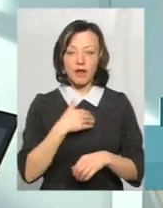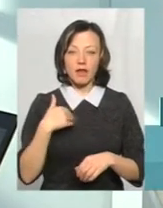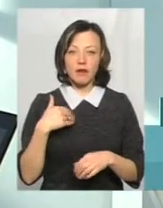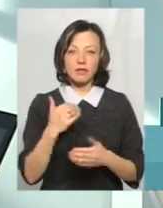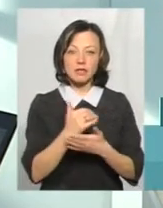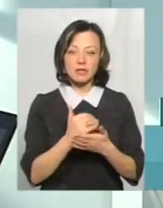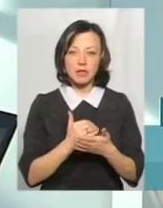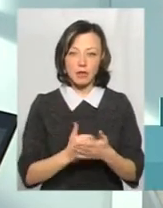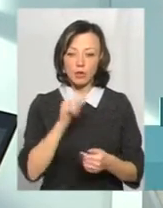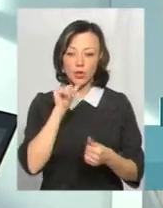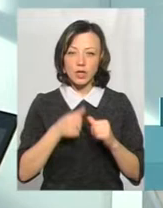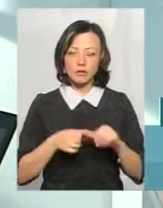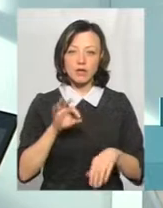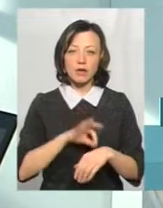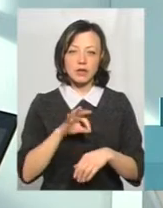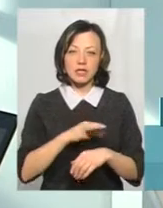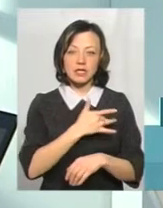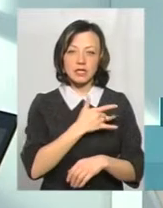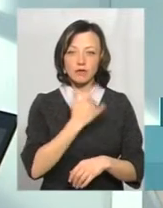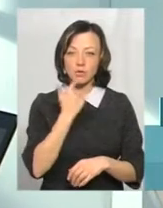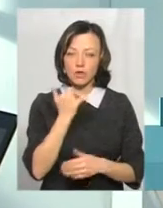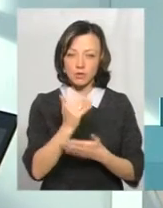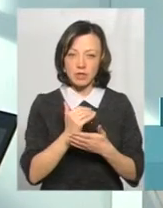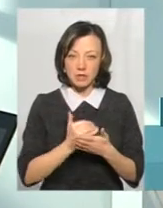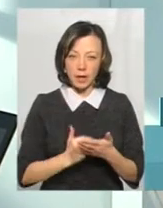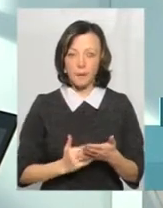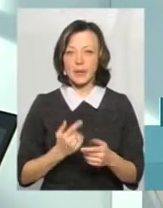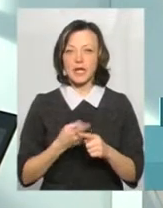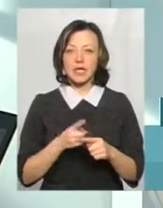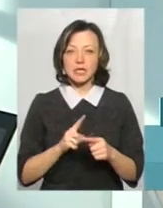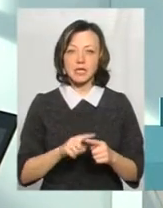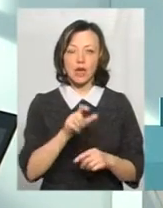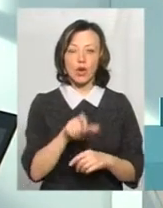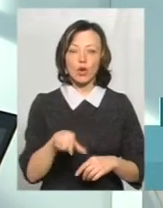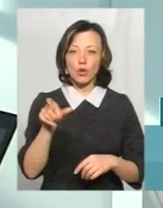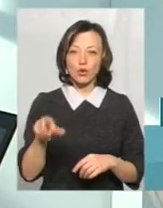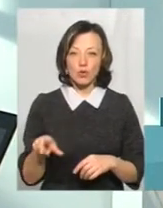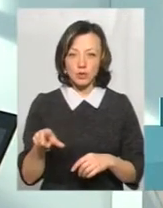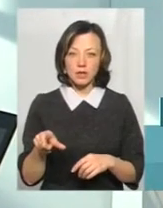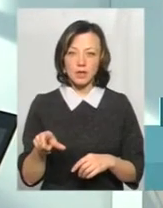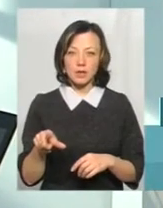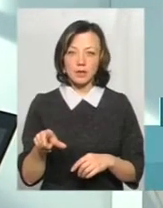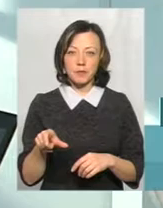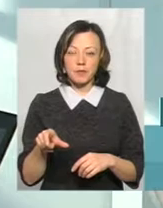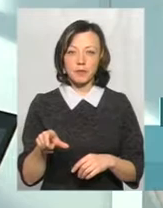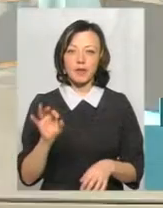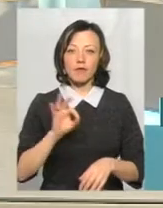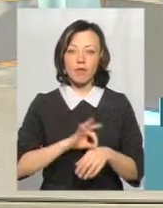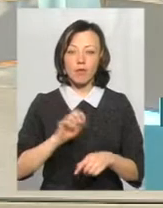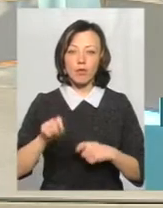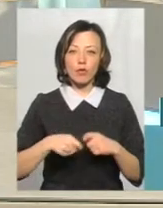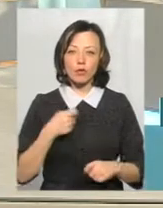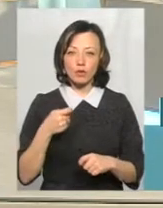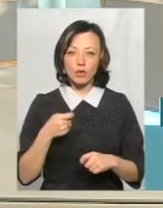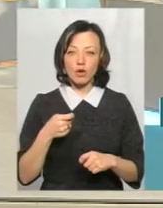системи, з хронічними захворюваннями серцево-судинної системи. Це люди, яких є хвороби порушеного